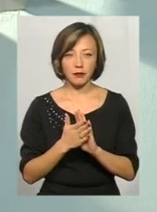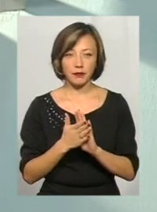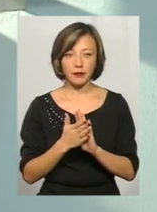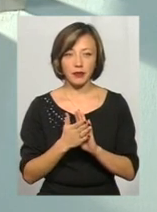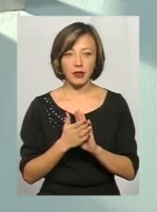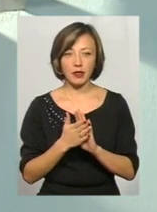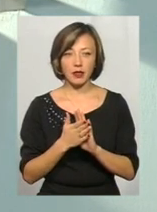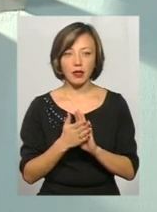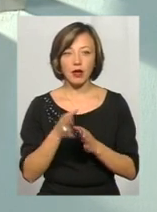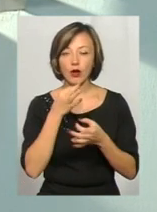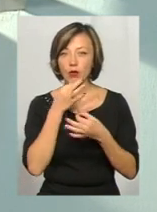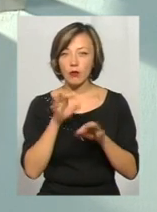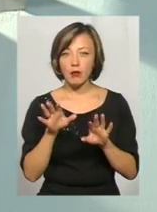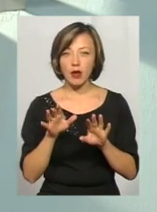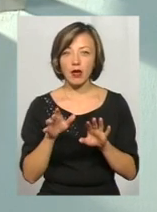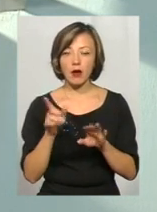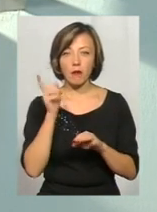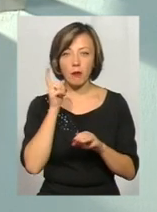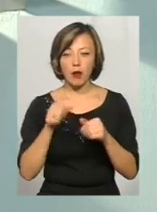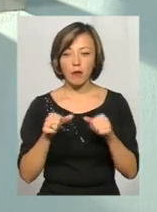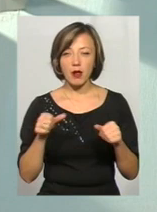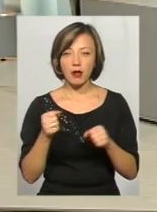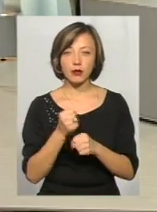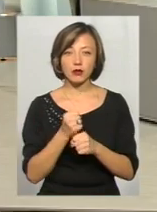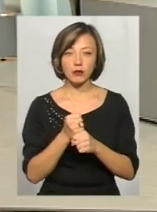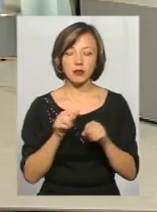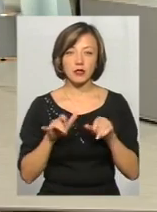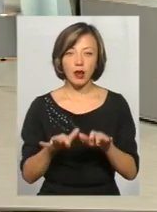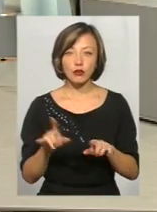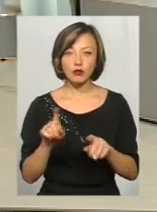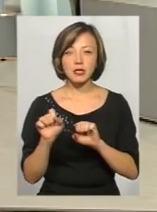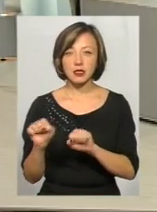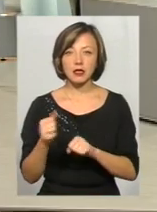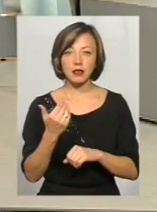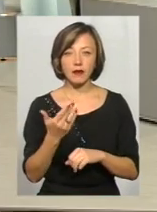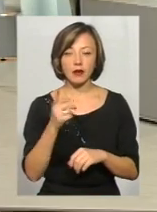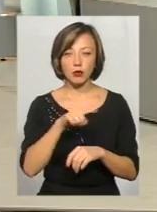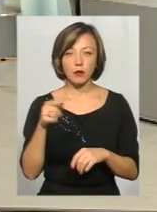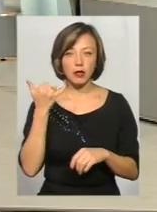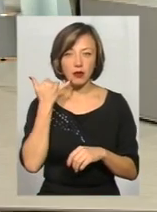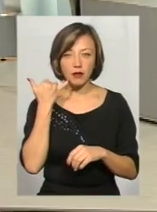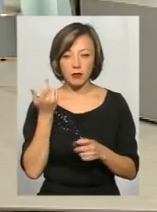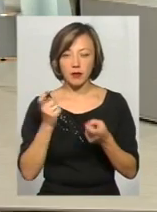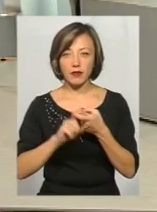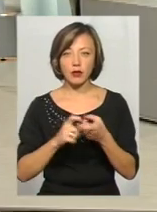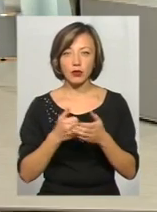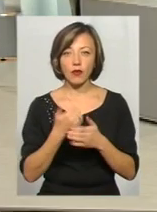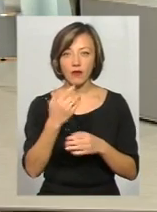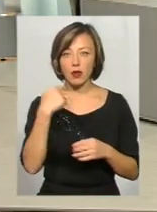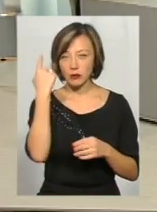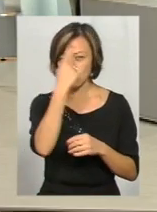Любий мобільний оператор вживає достатніх заходів, щоб захистити ваш номер телефона, щоб прив'язати його до вас